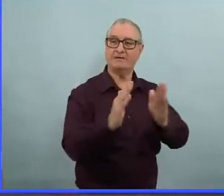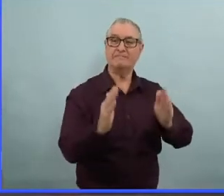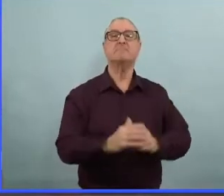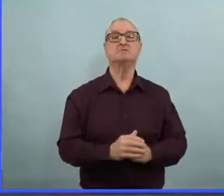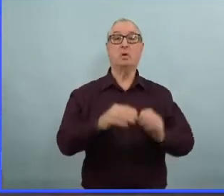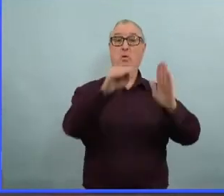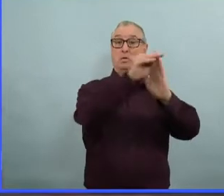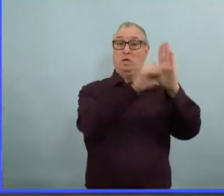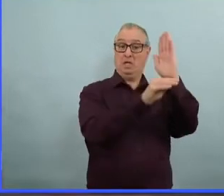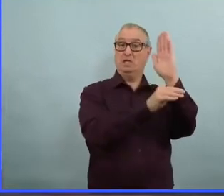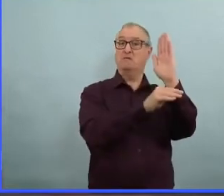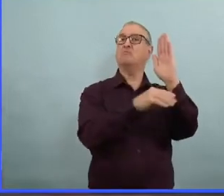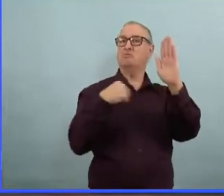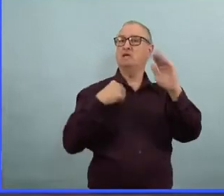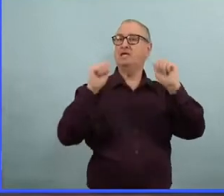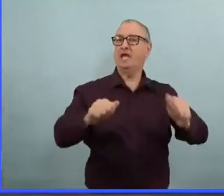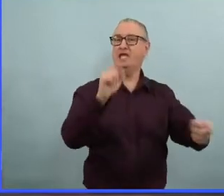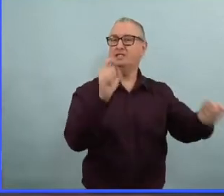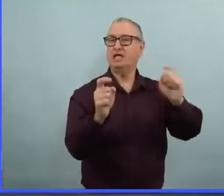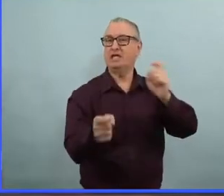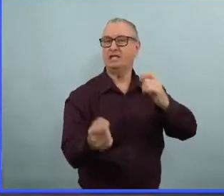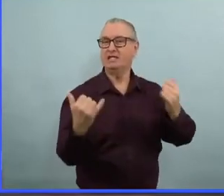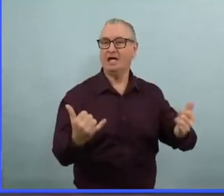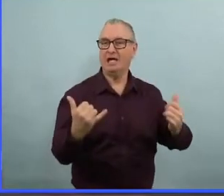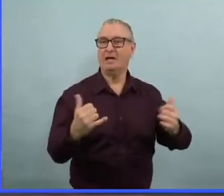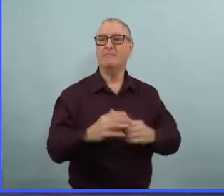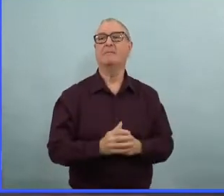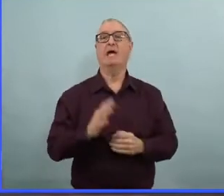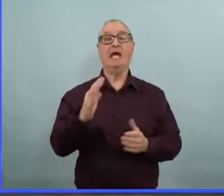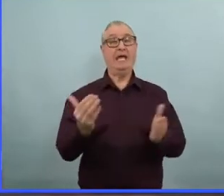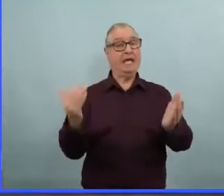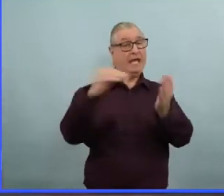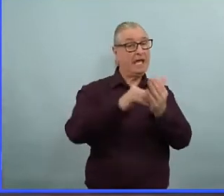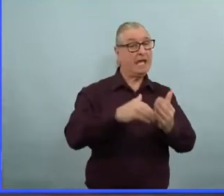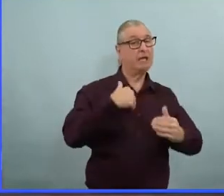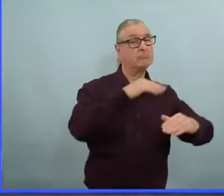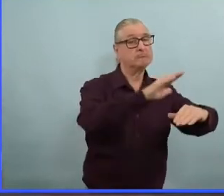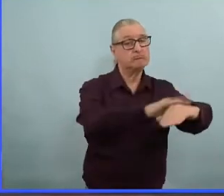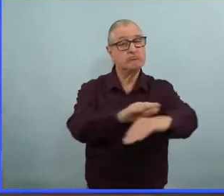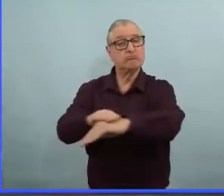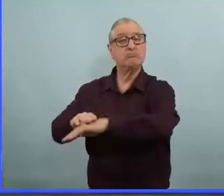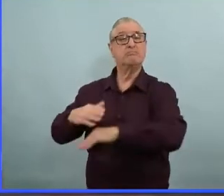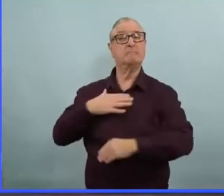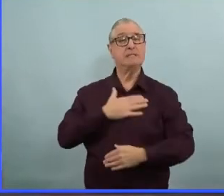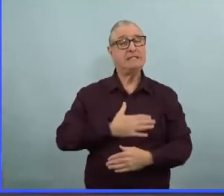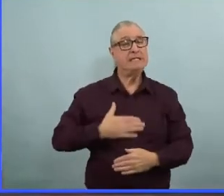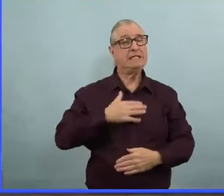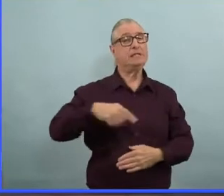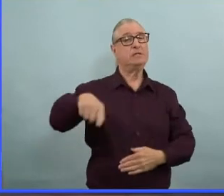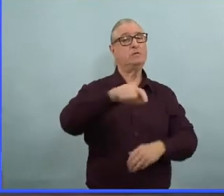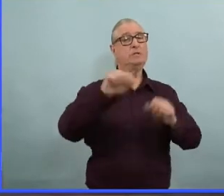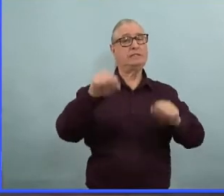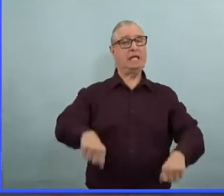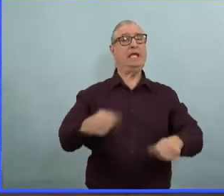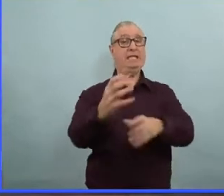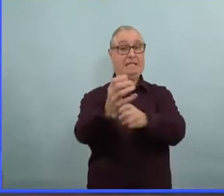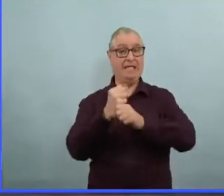'il est vraiment très important de recevoir ces vaccins dès qu'ils sont admissibles. Nous savons que les Manitobains ont